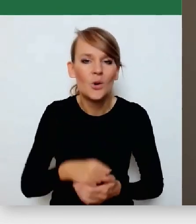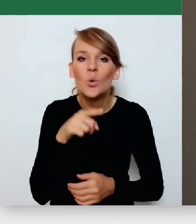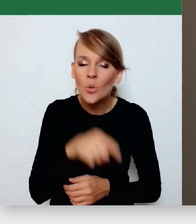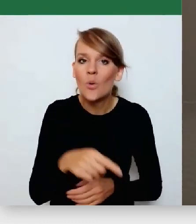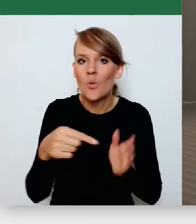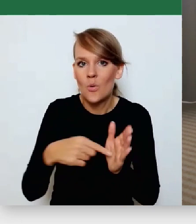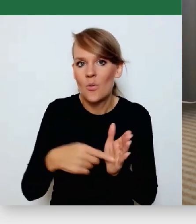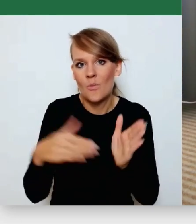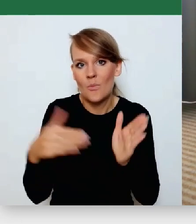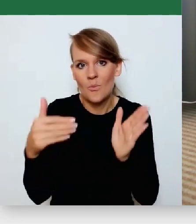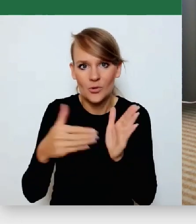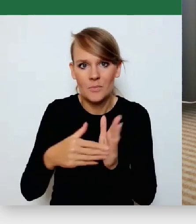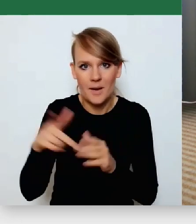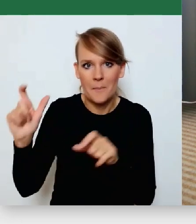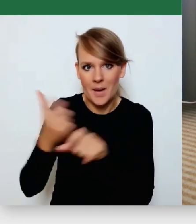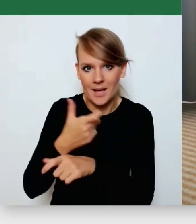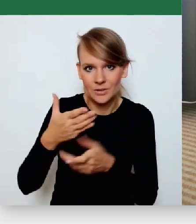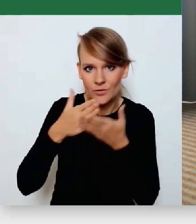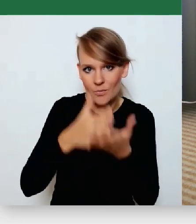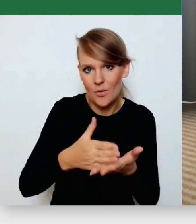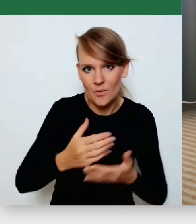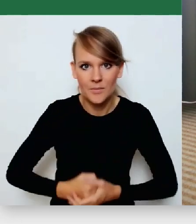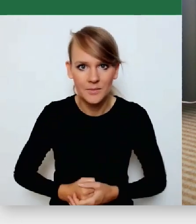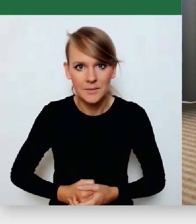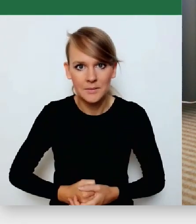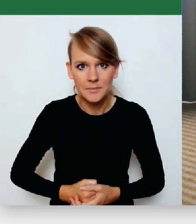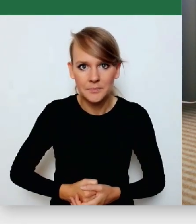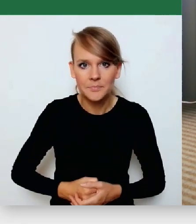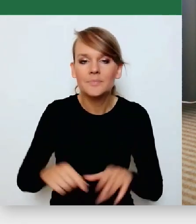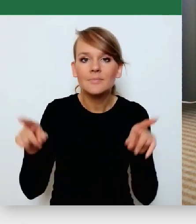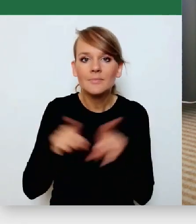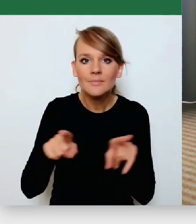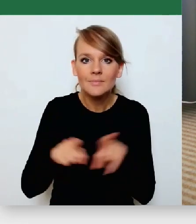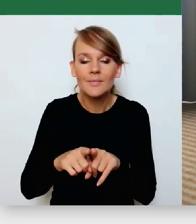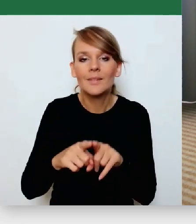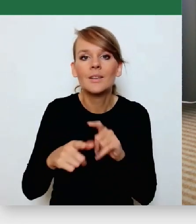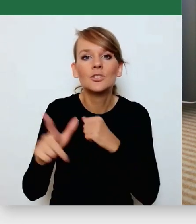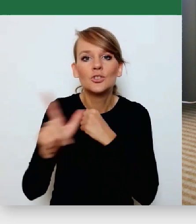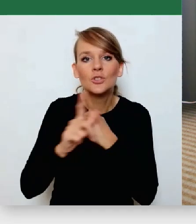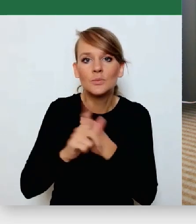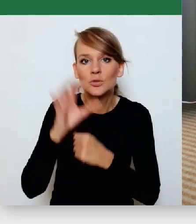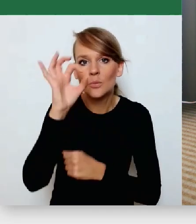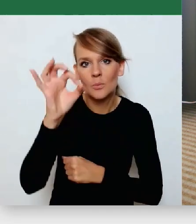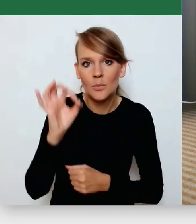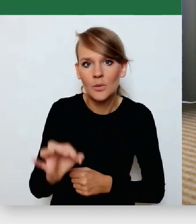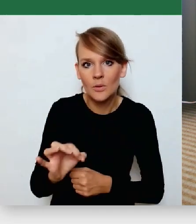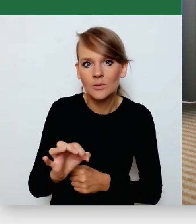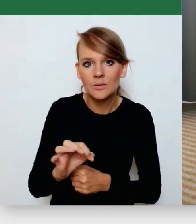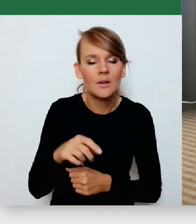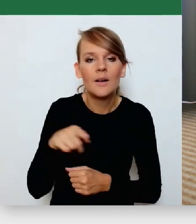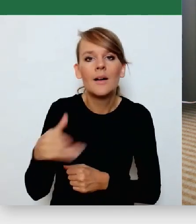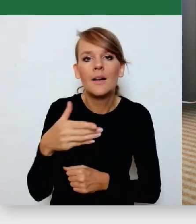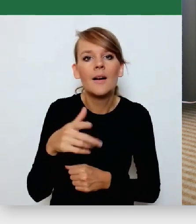państwa. Interwencja państwa byłaby potrzebna w tych 70% marży, którą